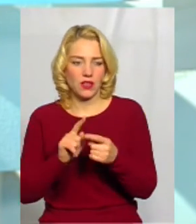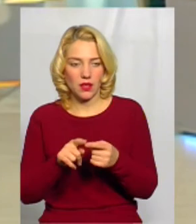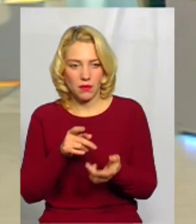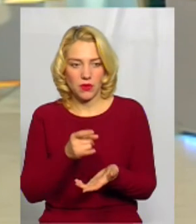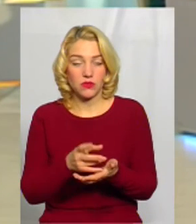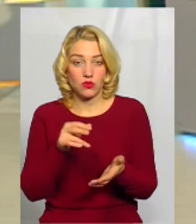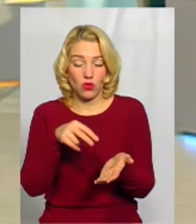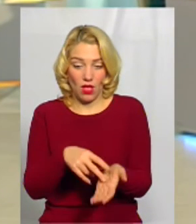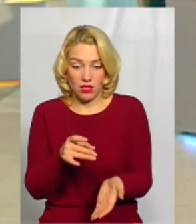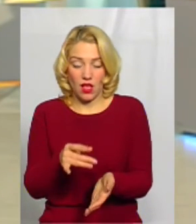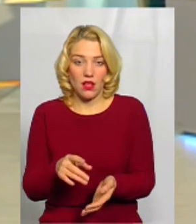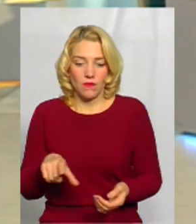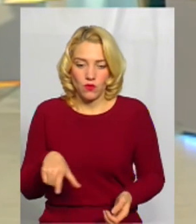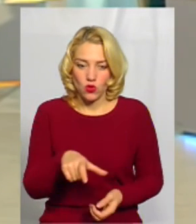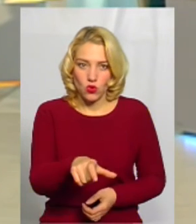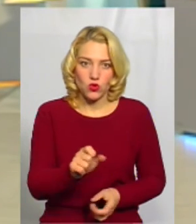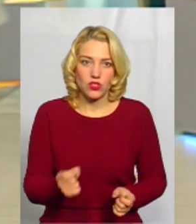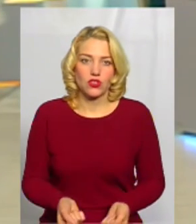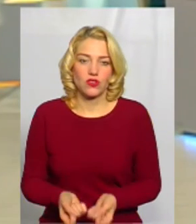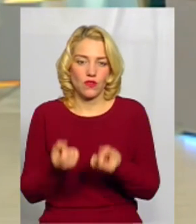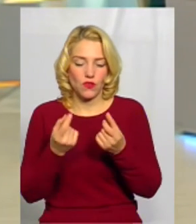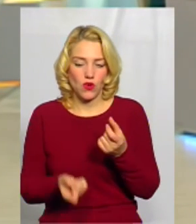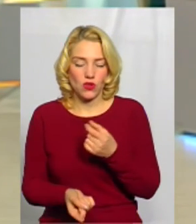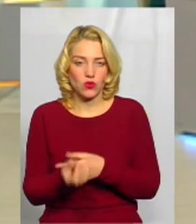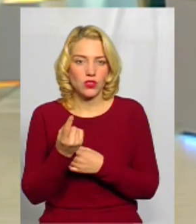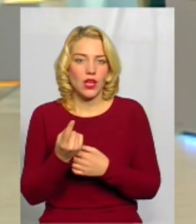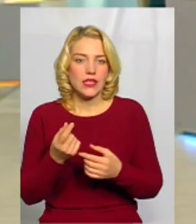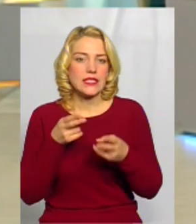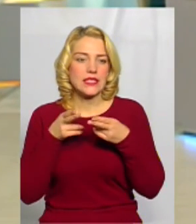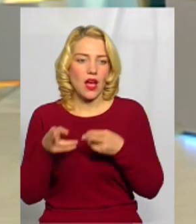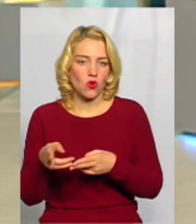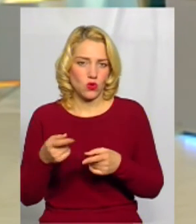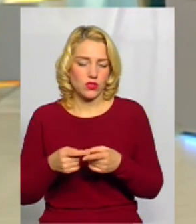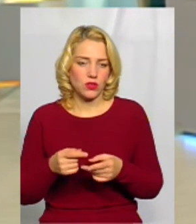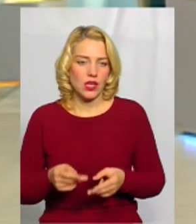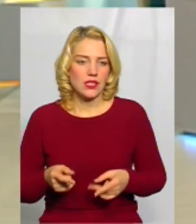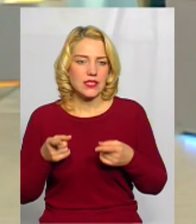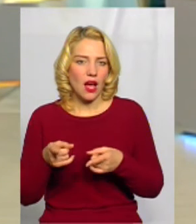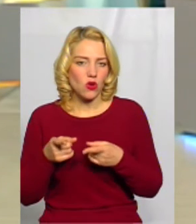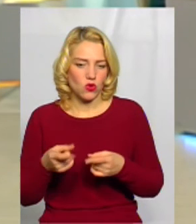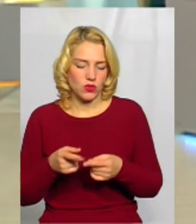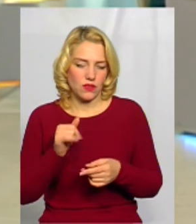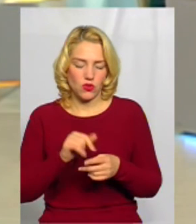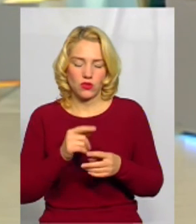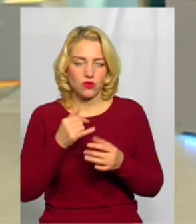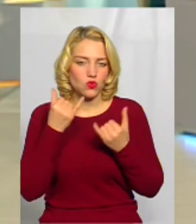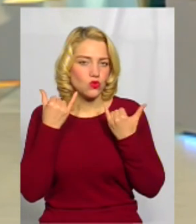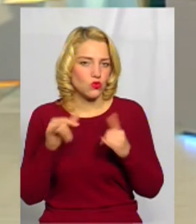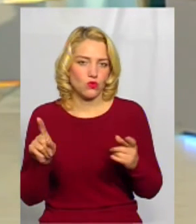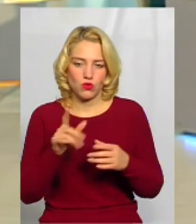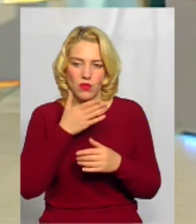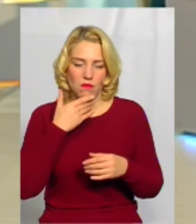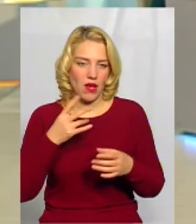Вони стоять на дорозі. Вони на дорозі, вони створюють загрозу. І тільки, я думаю, що за цих років просто чудом якимось не сталося ні одного